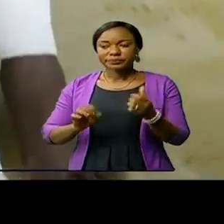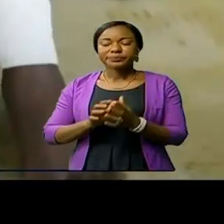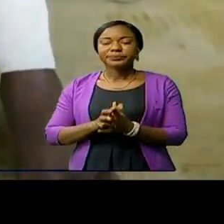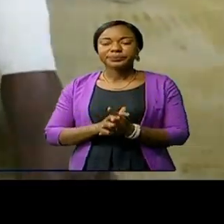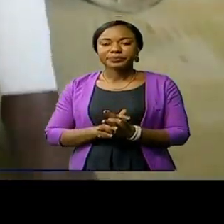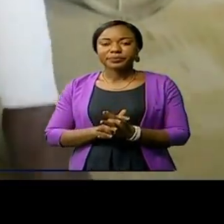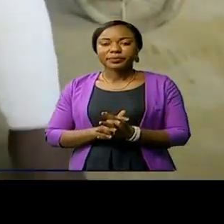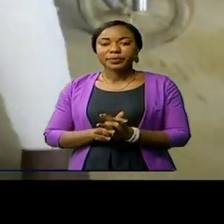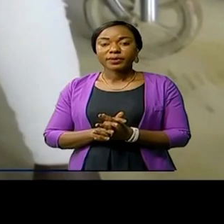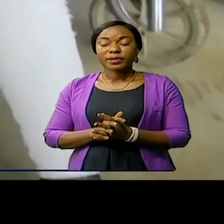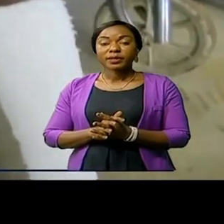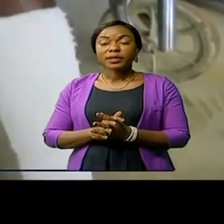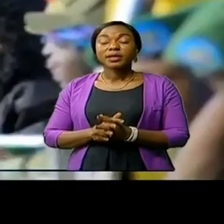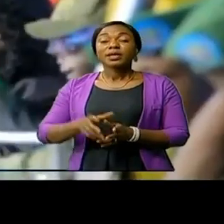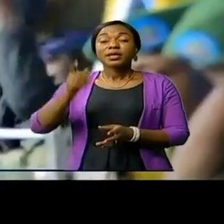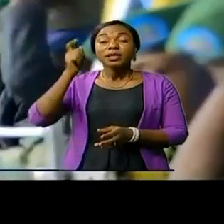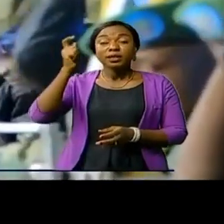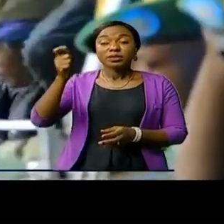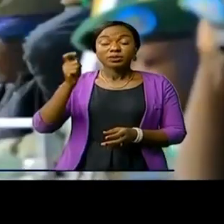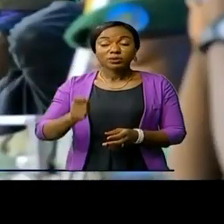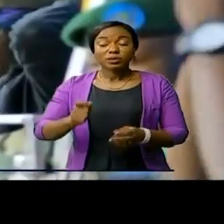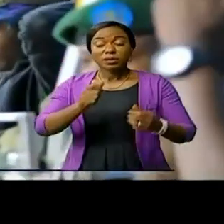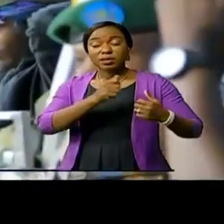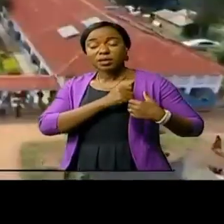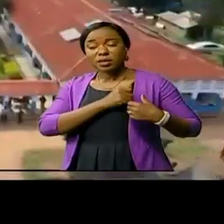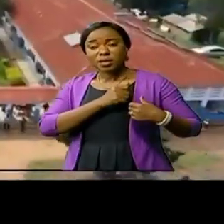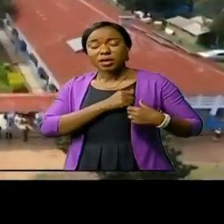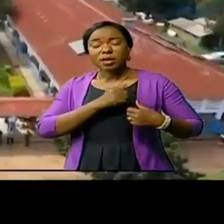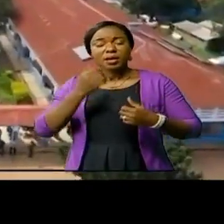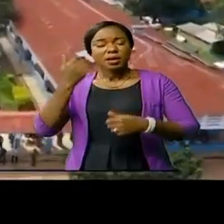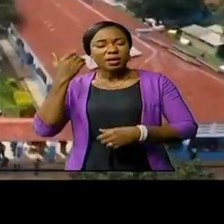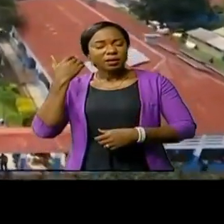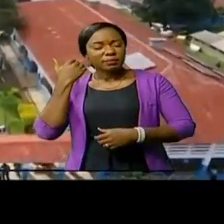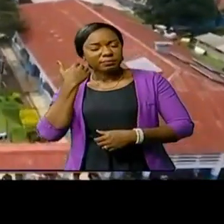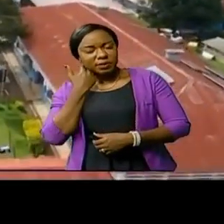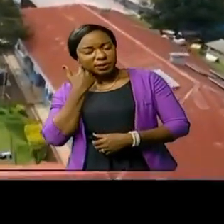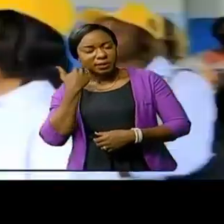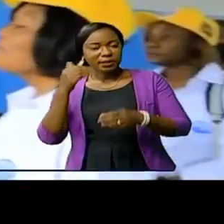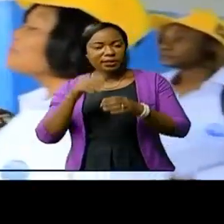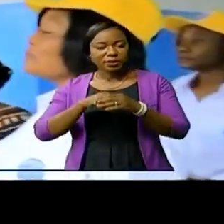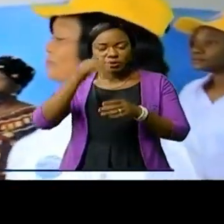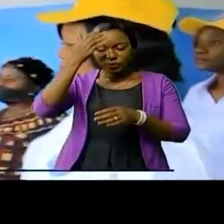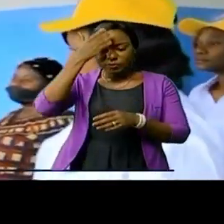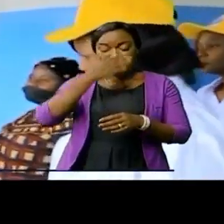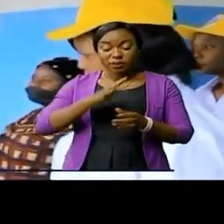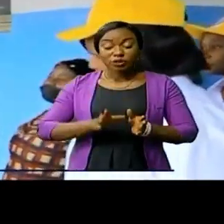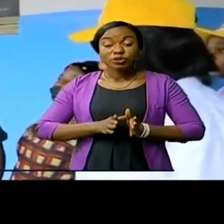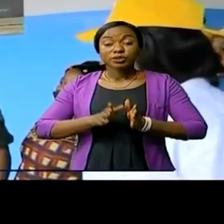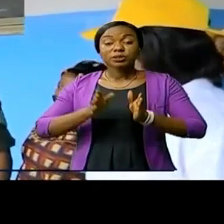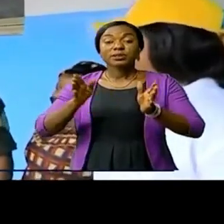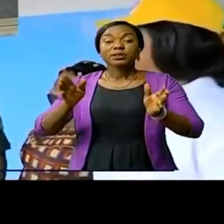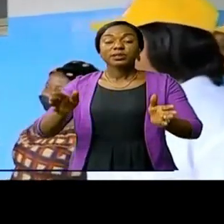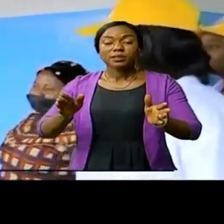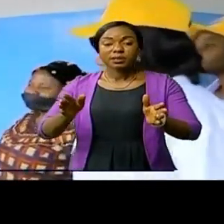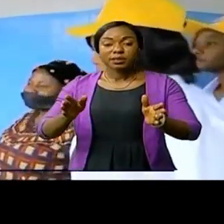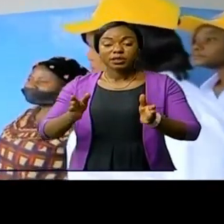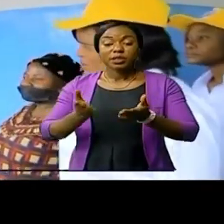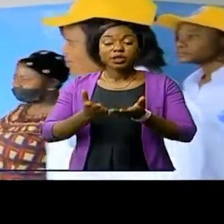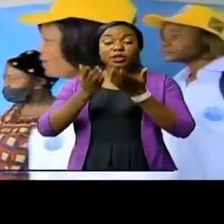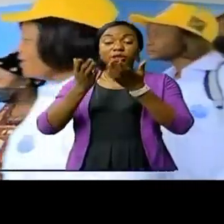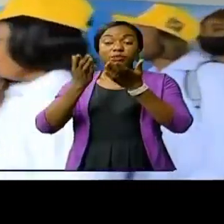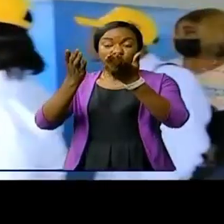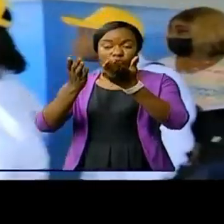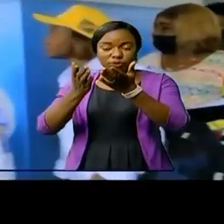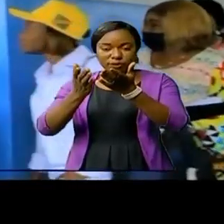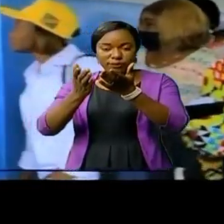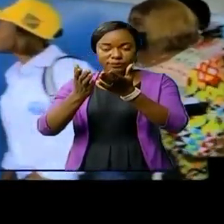Le militaire blessé interné au pavillon militaire de l'hôpital général de Réfans de Bougna, réconforté par les femmes leaders de la RDC